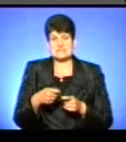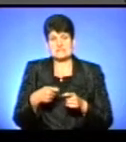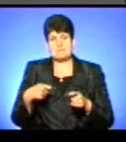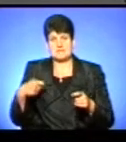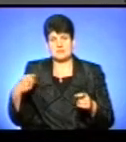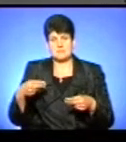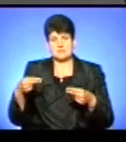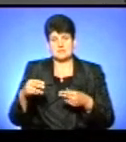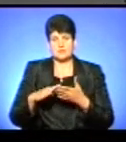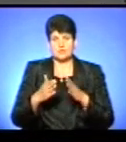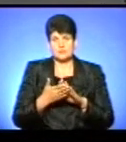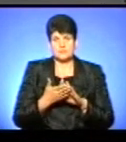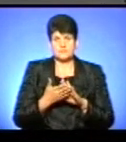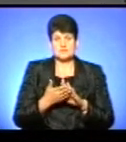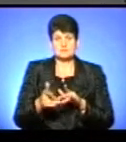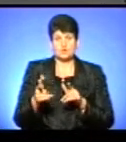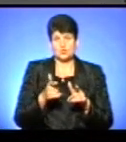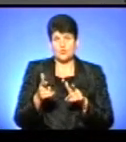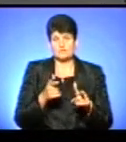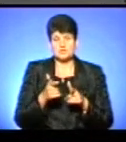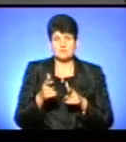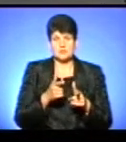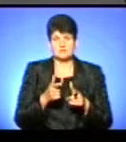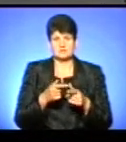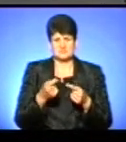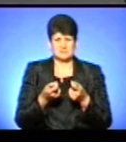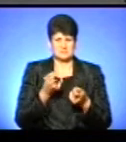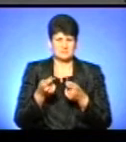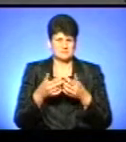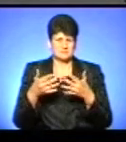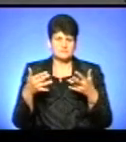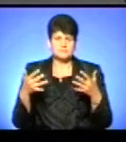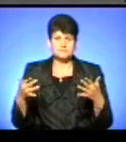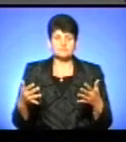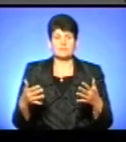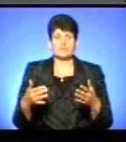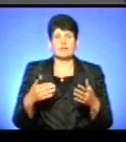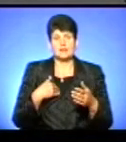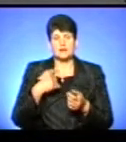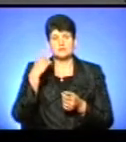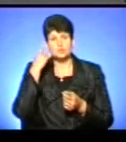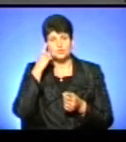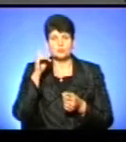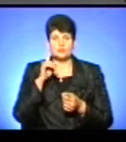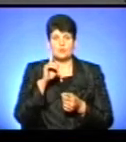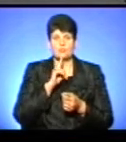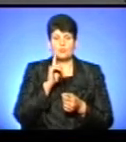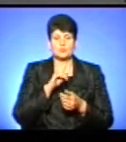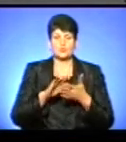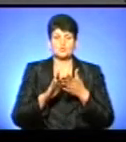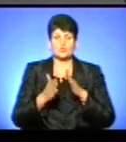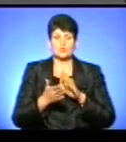підписанням угоди, з підготовчими нюансами. Я думаю, що поки узгодження